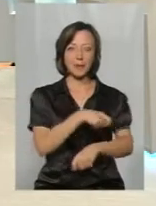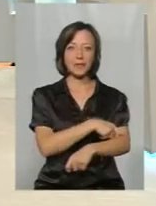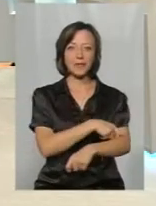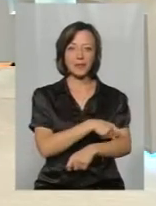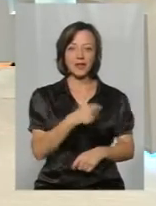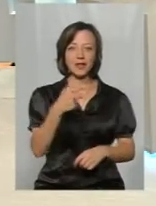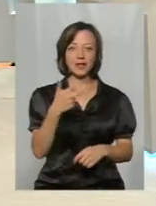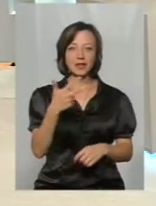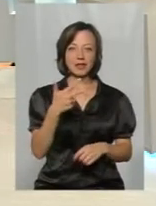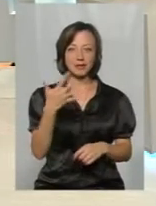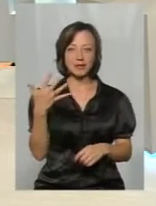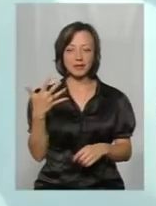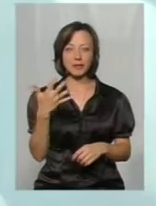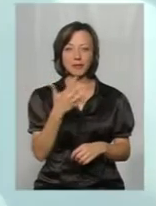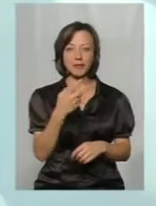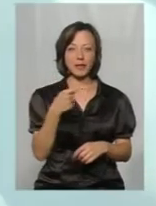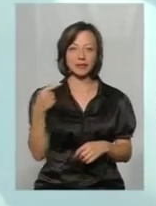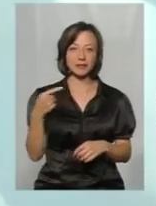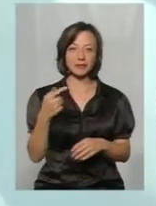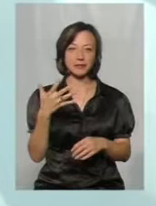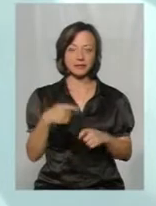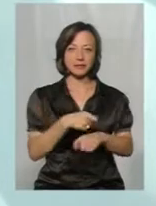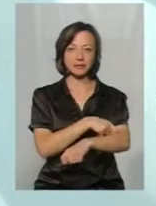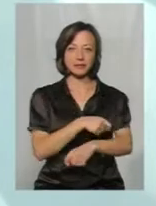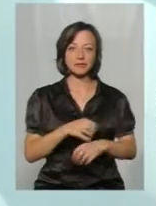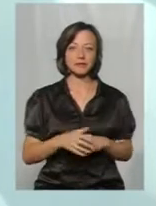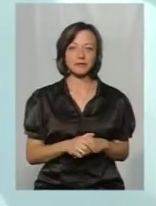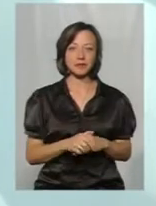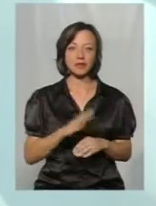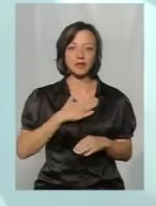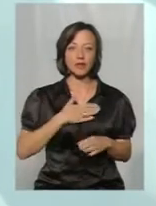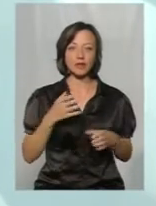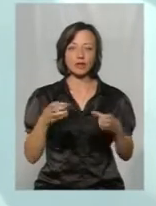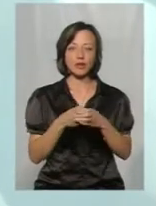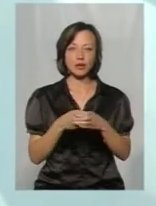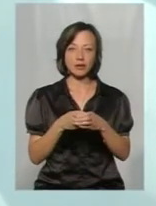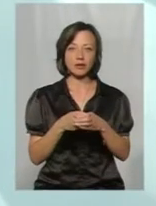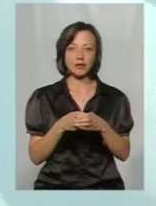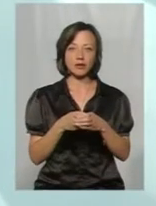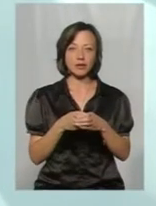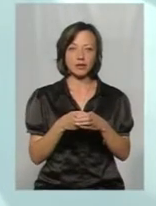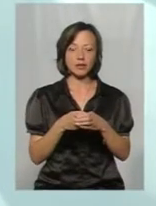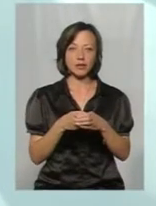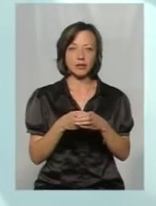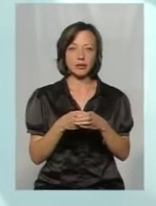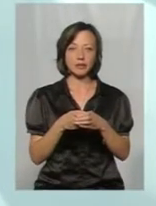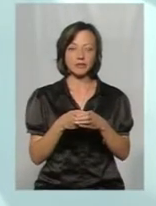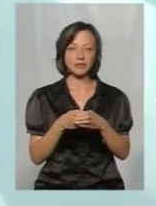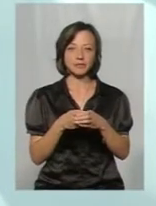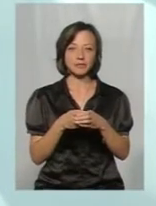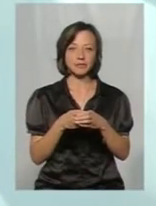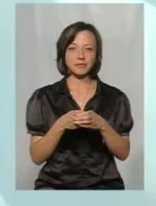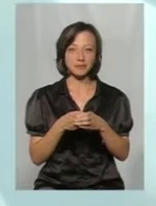метрів. Так, 35 метрів. Наша група біотехнічних робіт складається в складі… Чи 5, я, можливо, не почула.